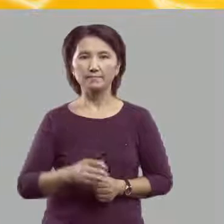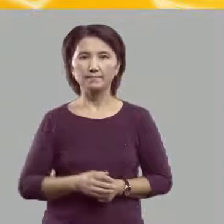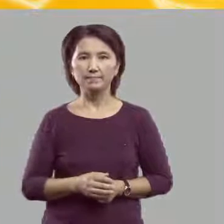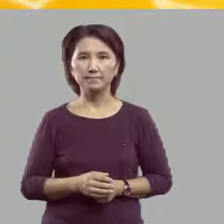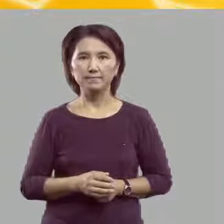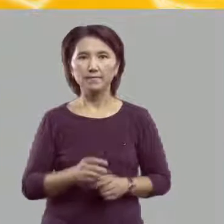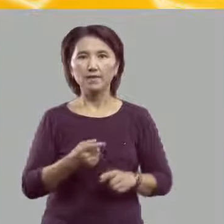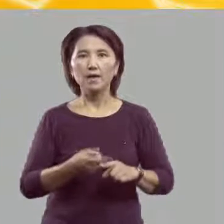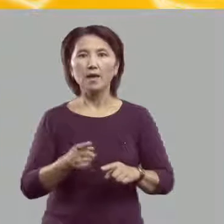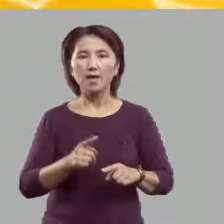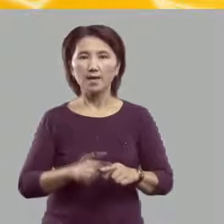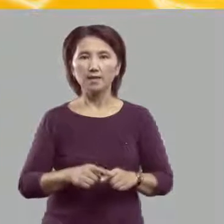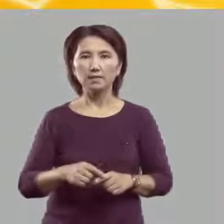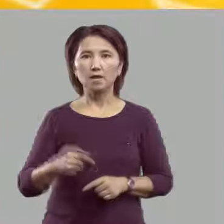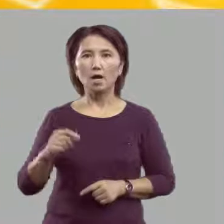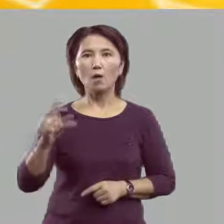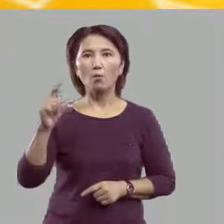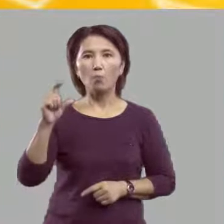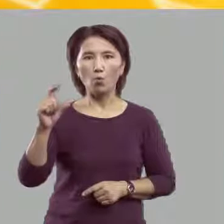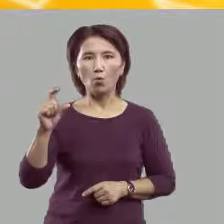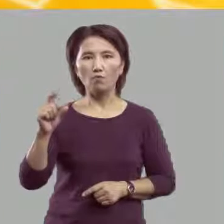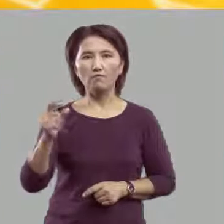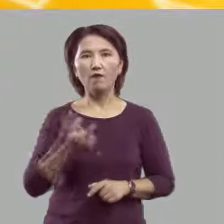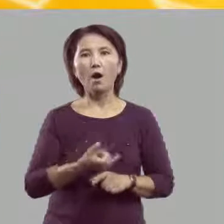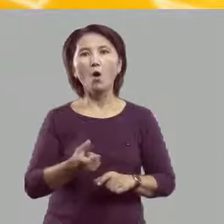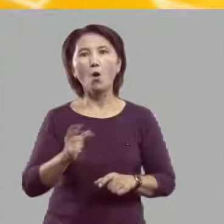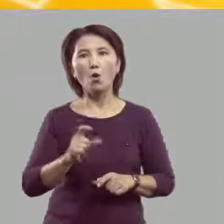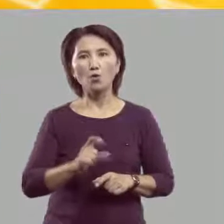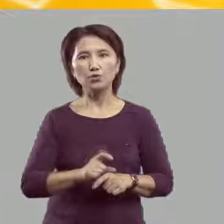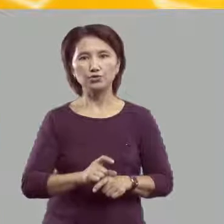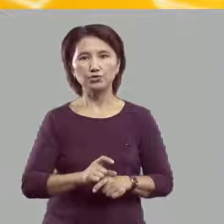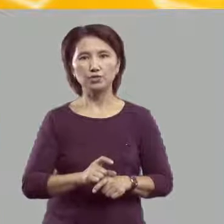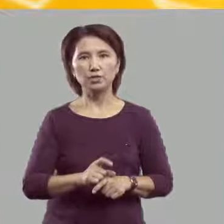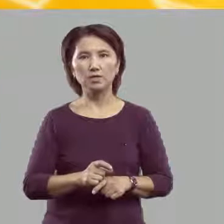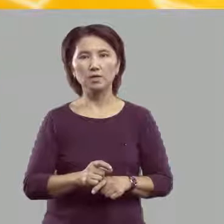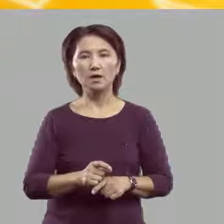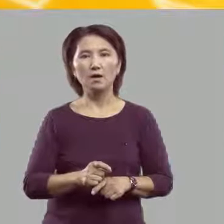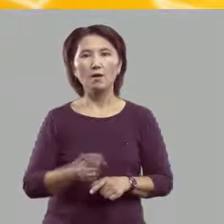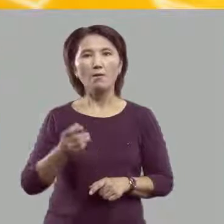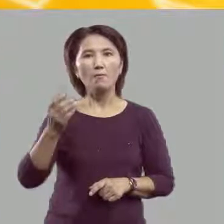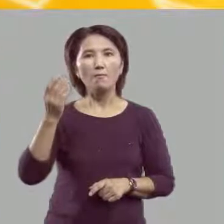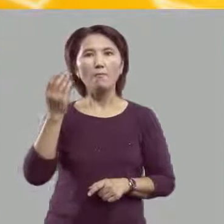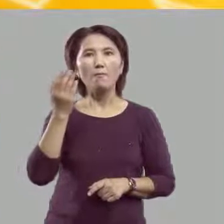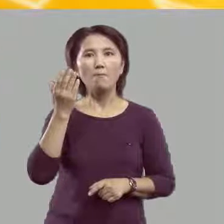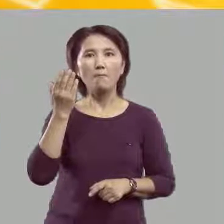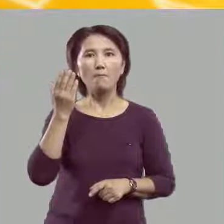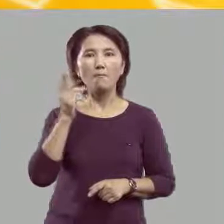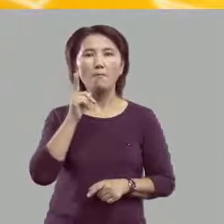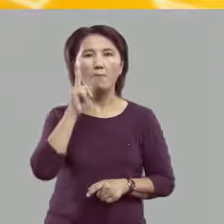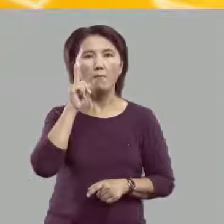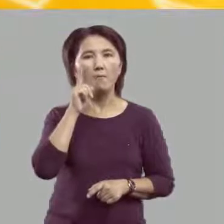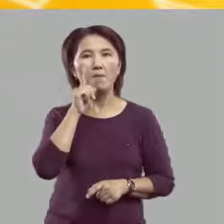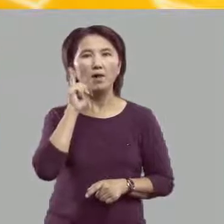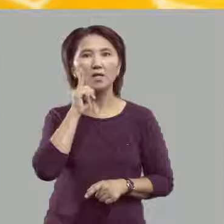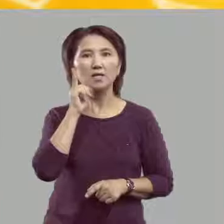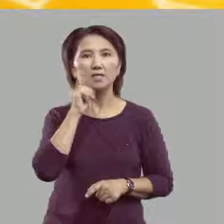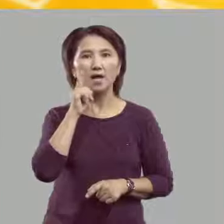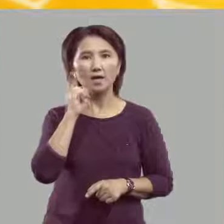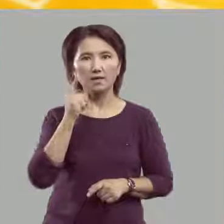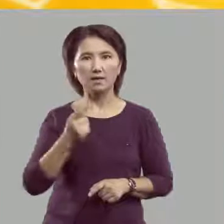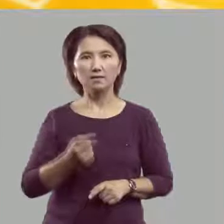Эта буква очень молодая, и поэтому в русском языке